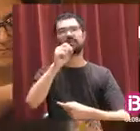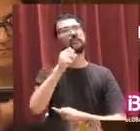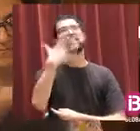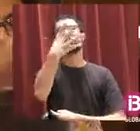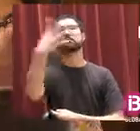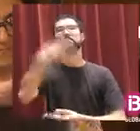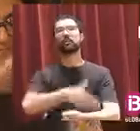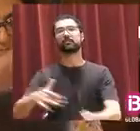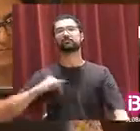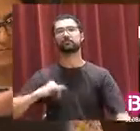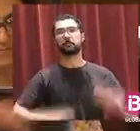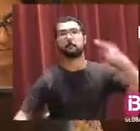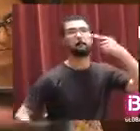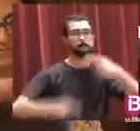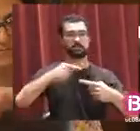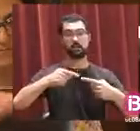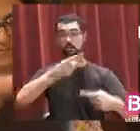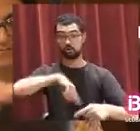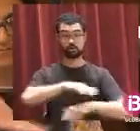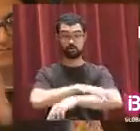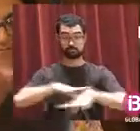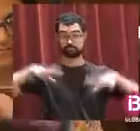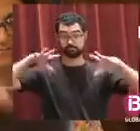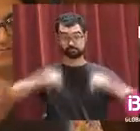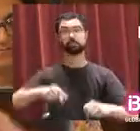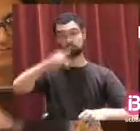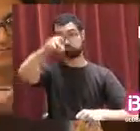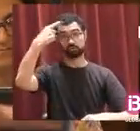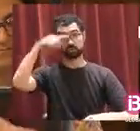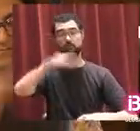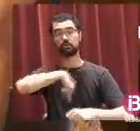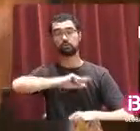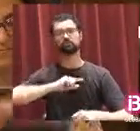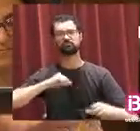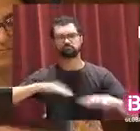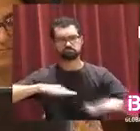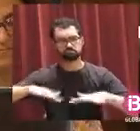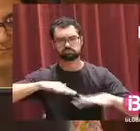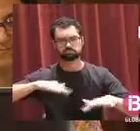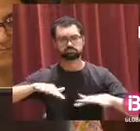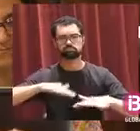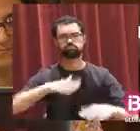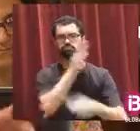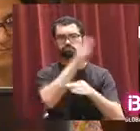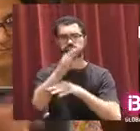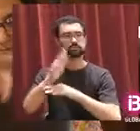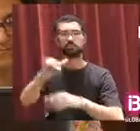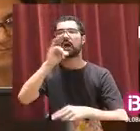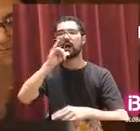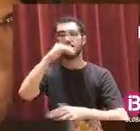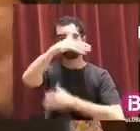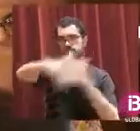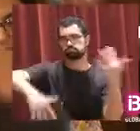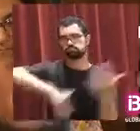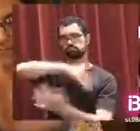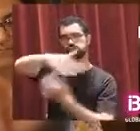que va passar i des del principi de l'agilatura, vostè sap que aquest govern es va posar a fer feina intensament en tot el que fa referència en el cicle de l'aigua i